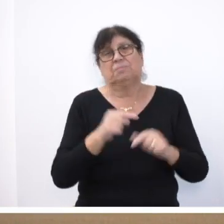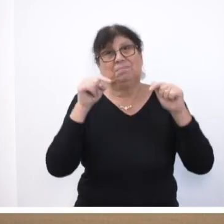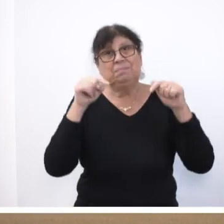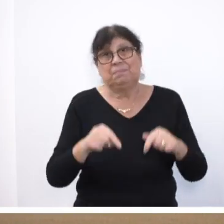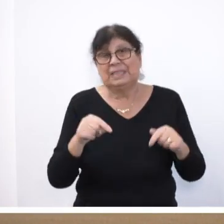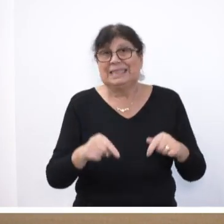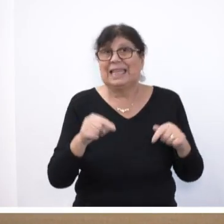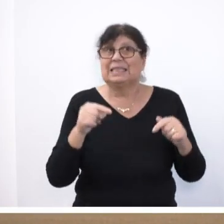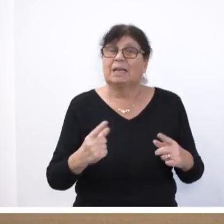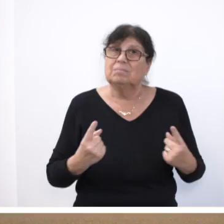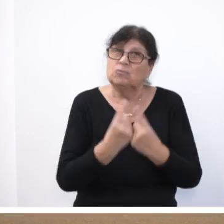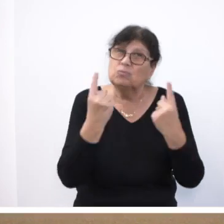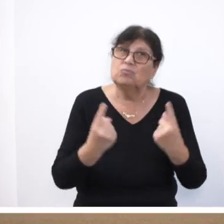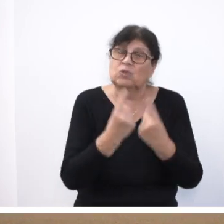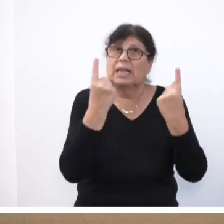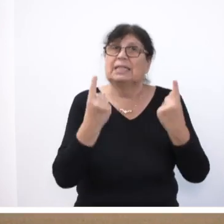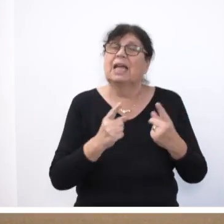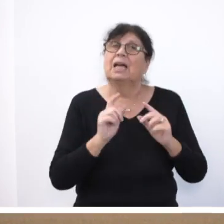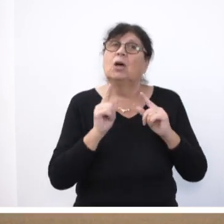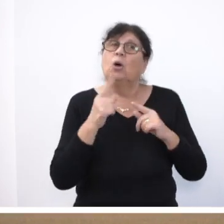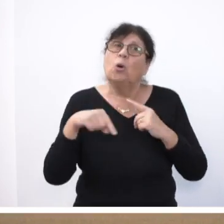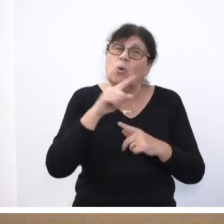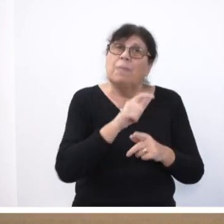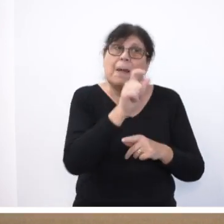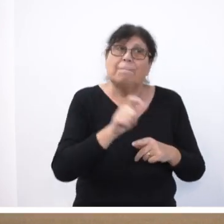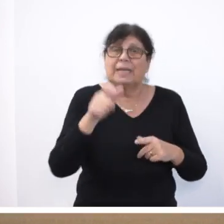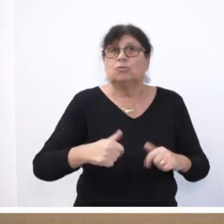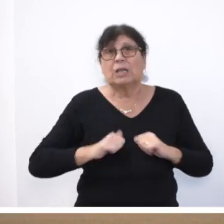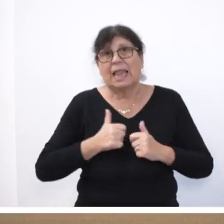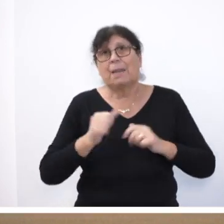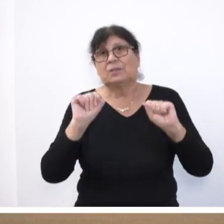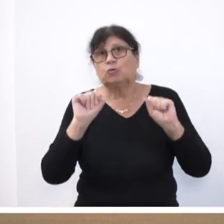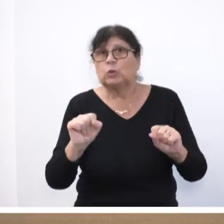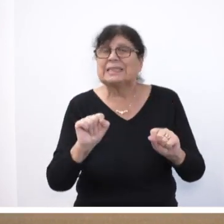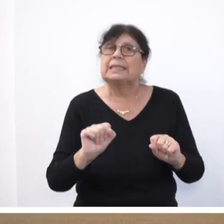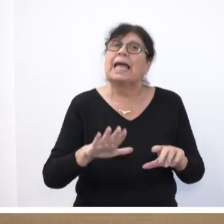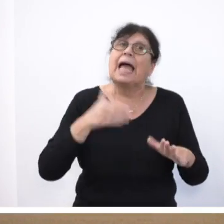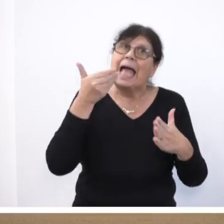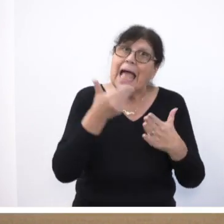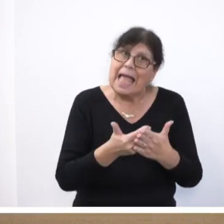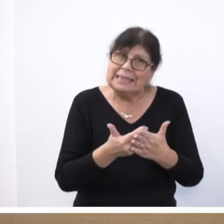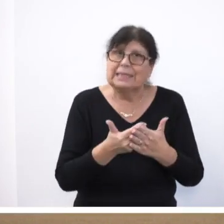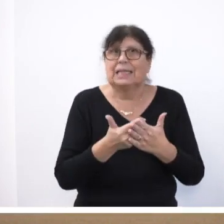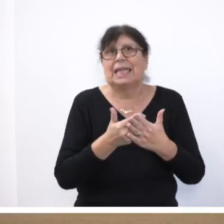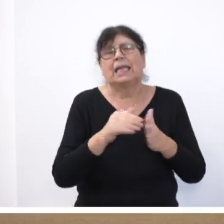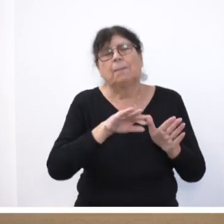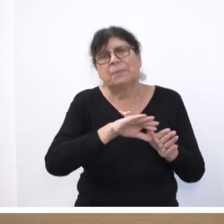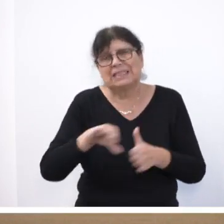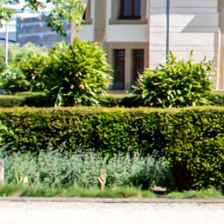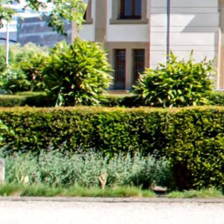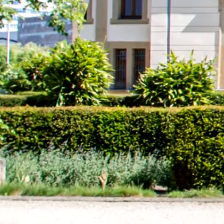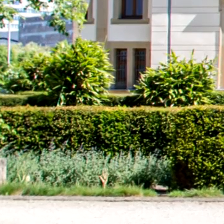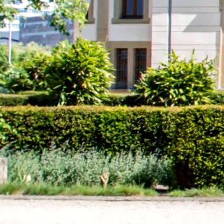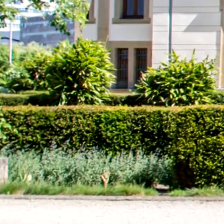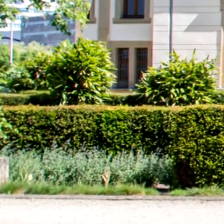und dieser Konflikt, um Menschenleben zu schützen, endlich und endgültig beseitigt wird. ist fantastisch.